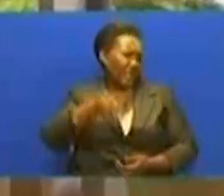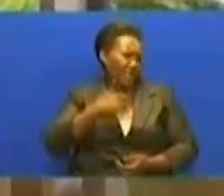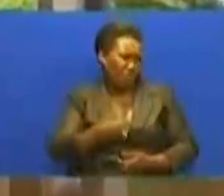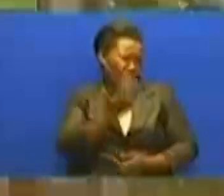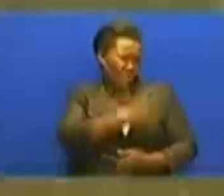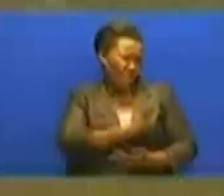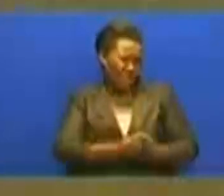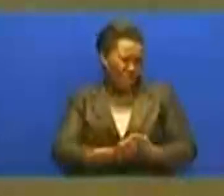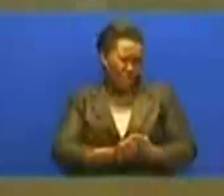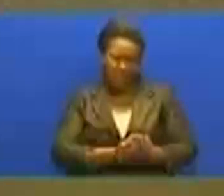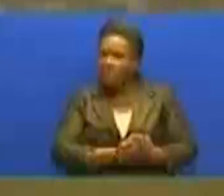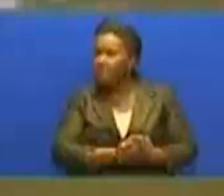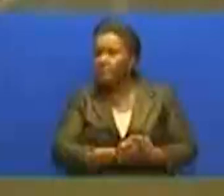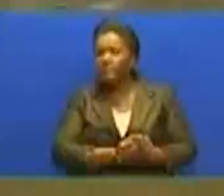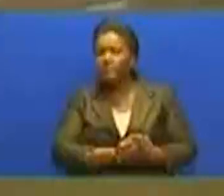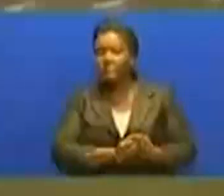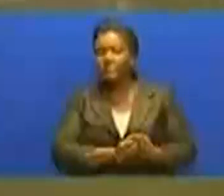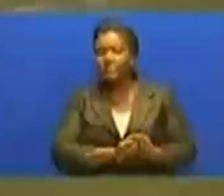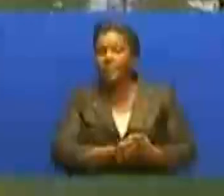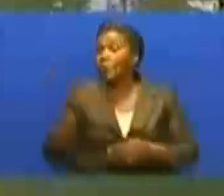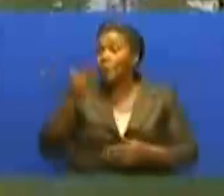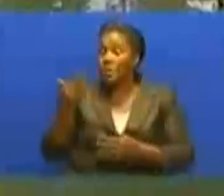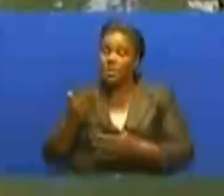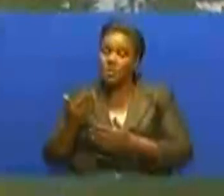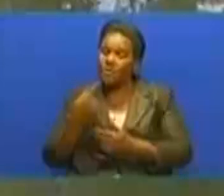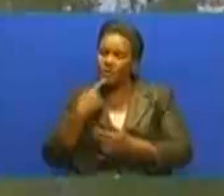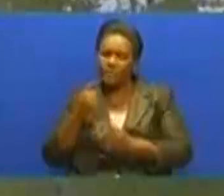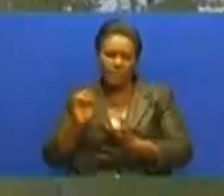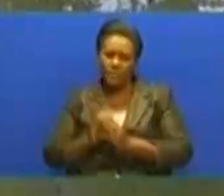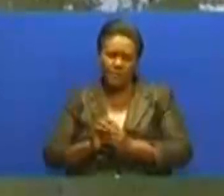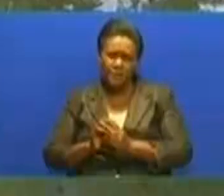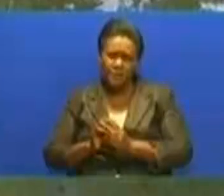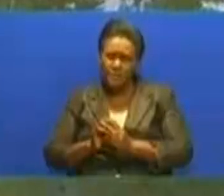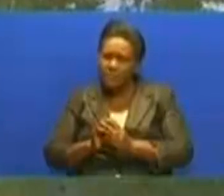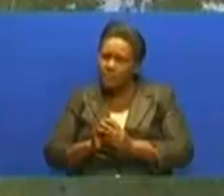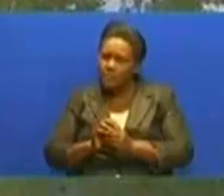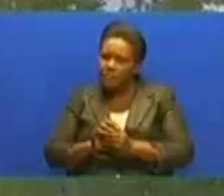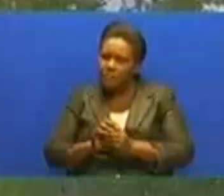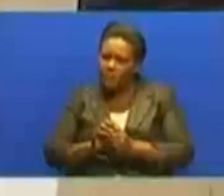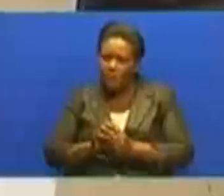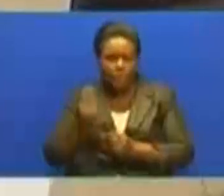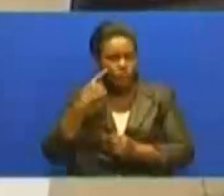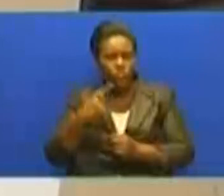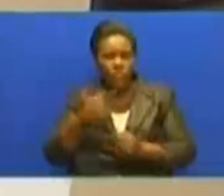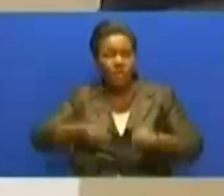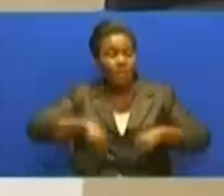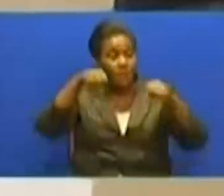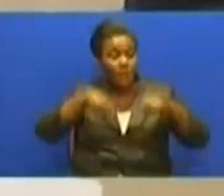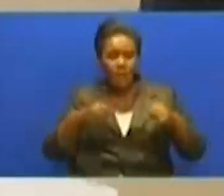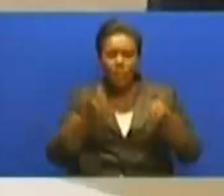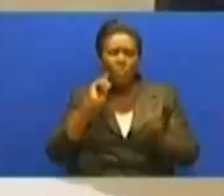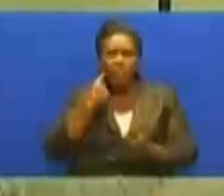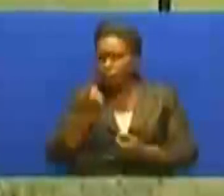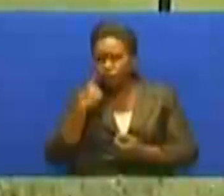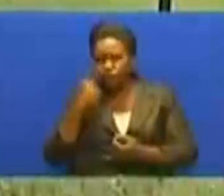Wengine wakaenda mbali zaidi na kutuwa somo kuma mlaka husika Na kani mamraka usika honda, zingiangalia hile